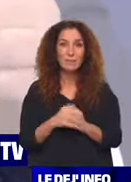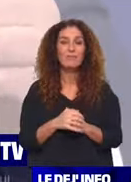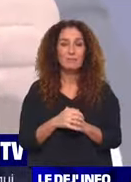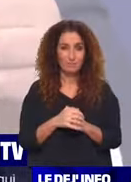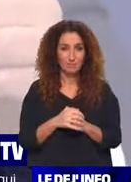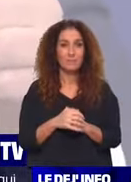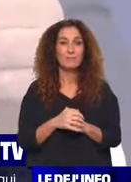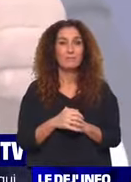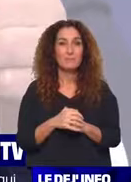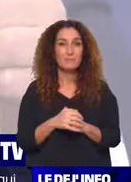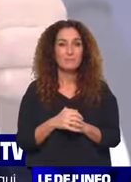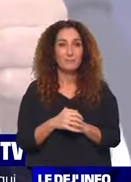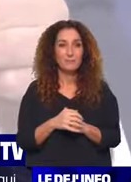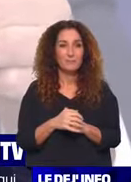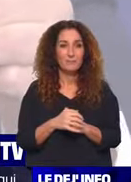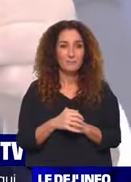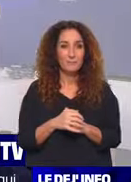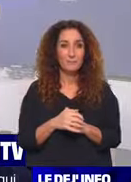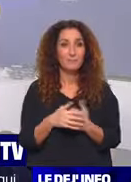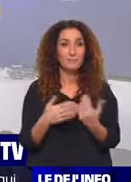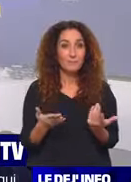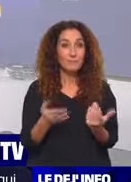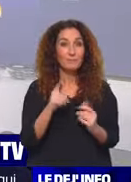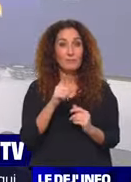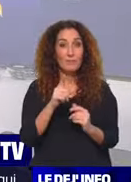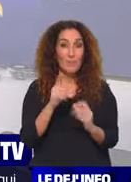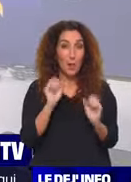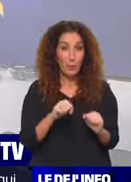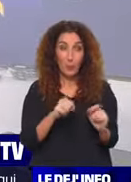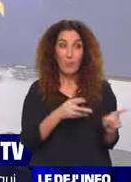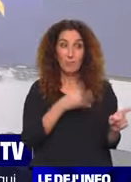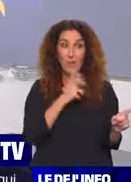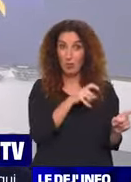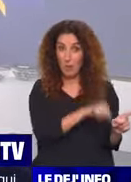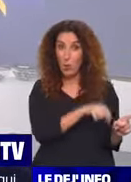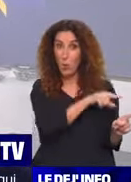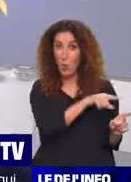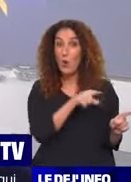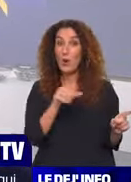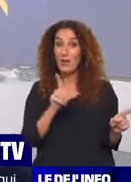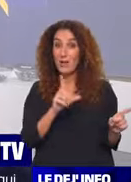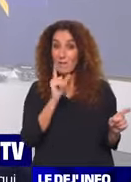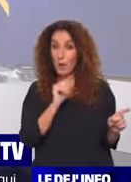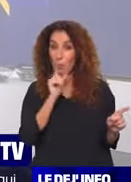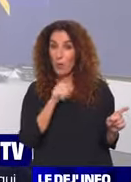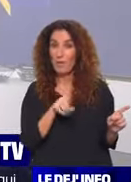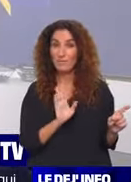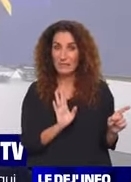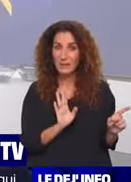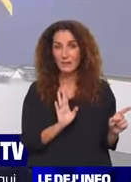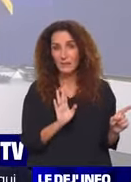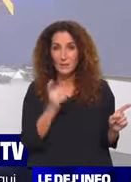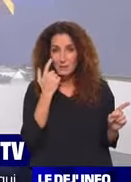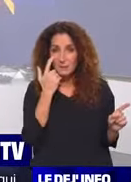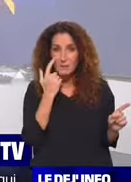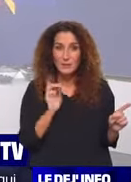Liverpool. Alors là, par contre, c'est un adversaire possible pour le Paris Saint-Germain. Et ce sera, on va dire, ce serait celui qu'il